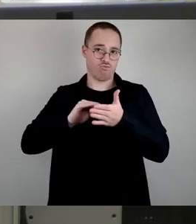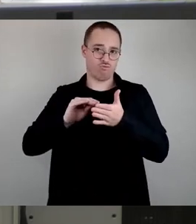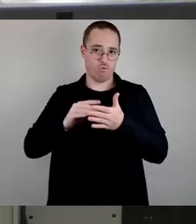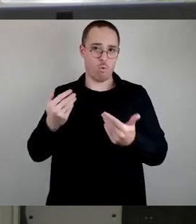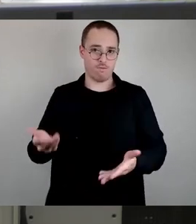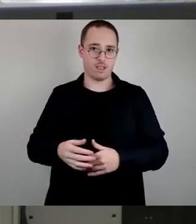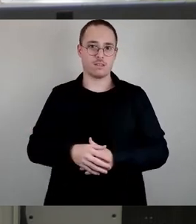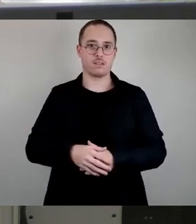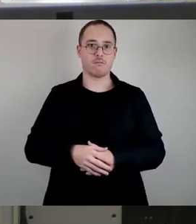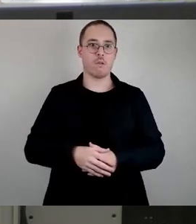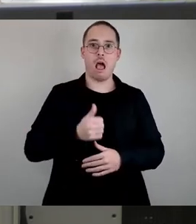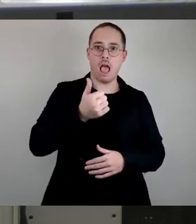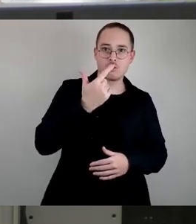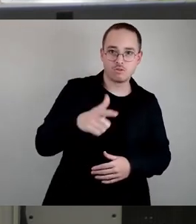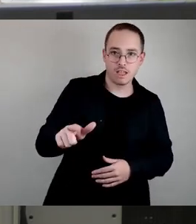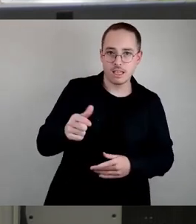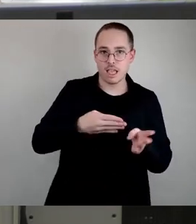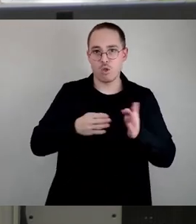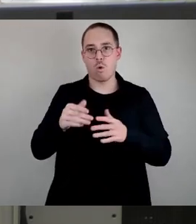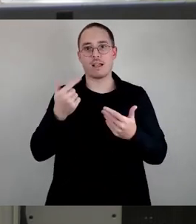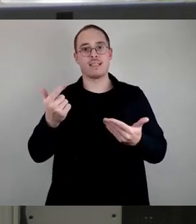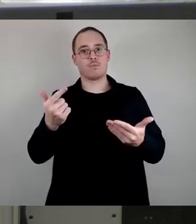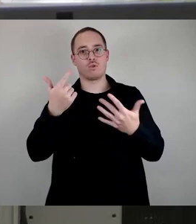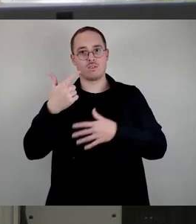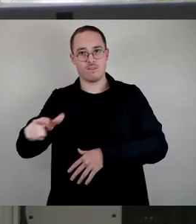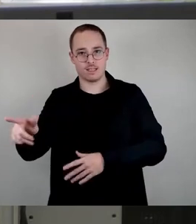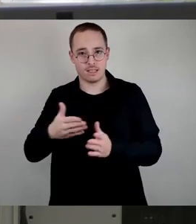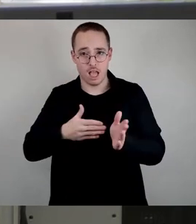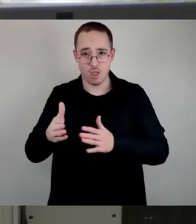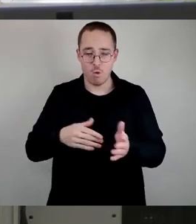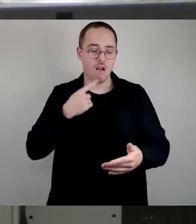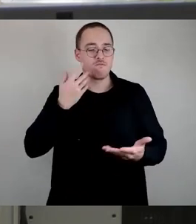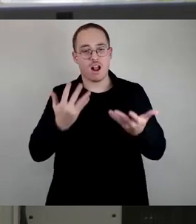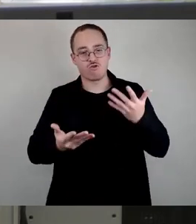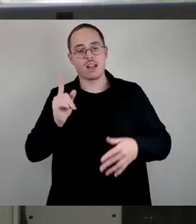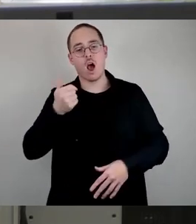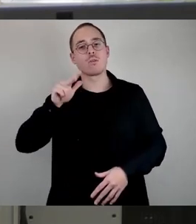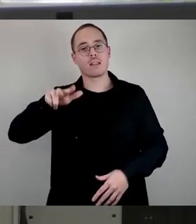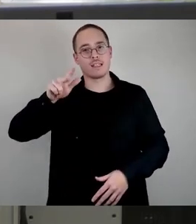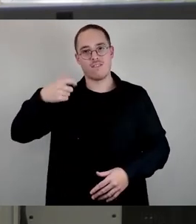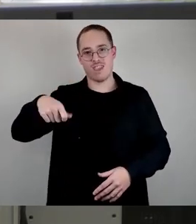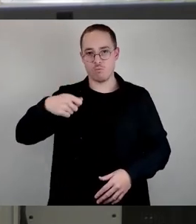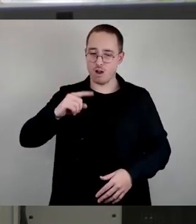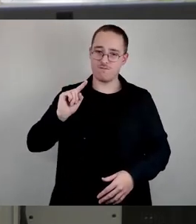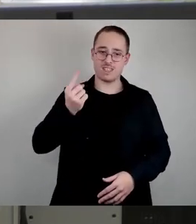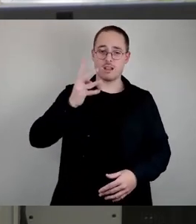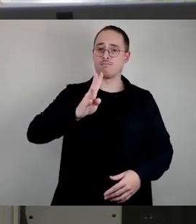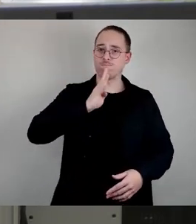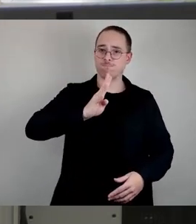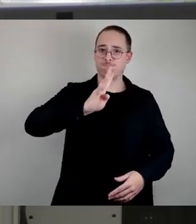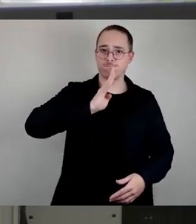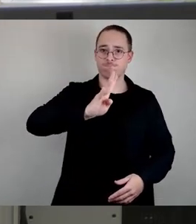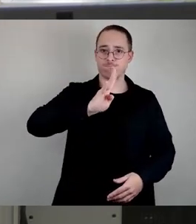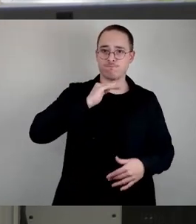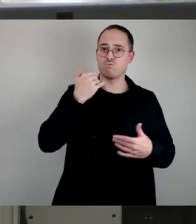am 27. Januar, dann sicherlich in gewisser Weise auch wieder am 13. Februar, Reden an Gedenktagen